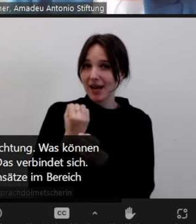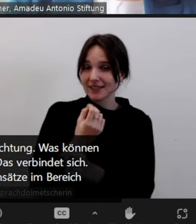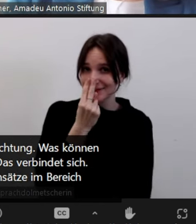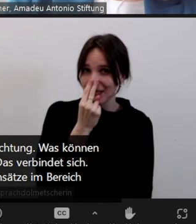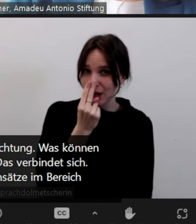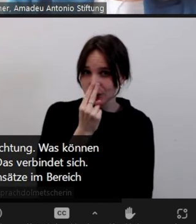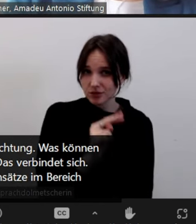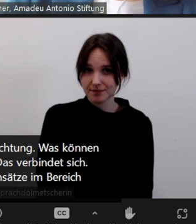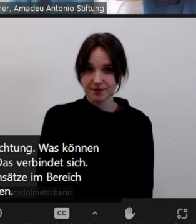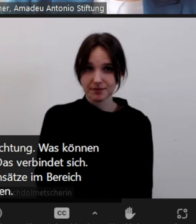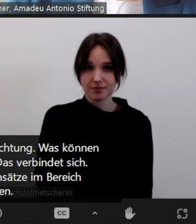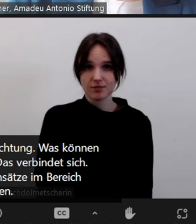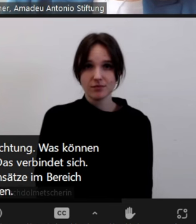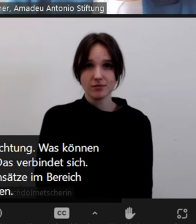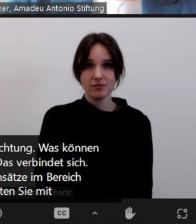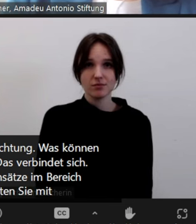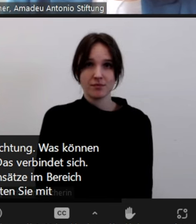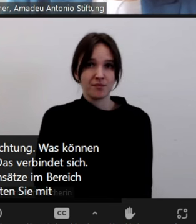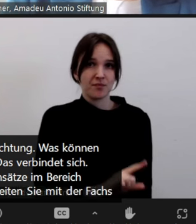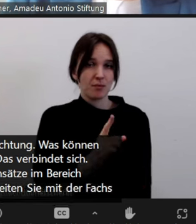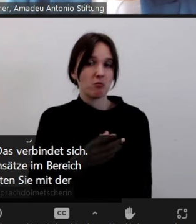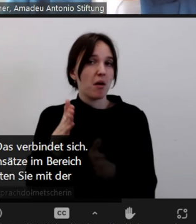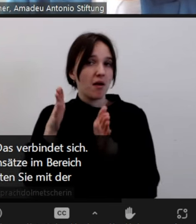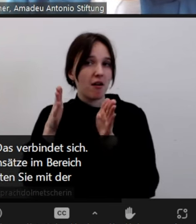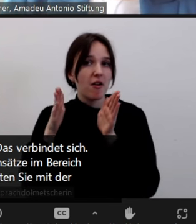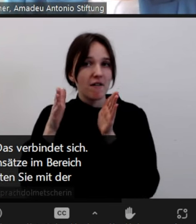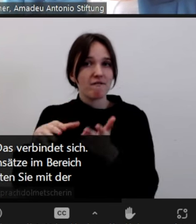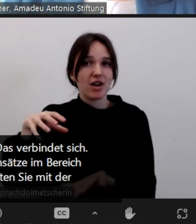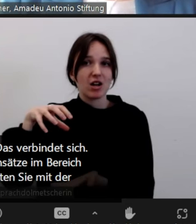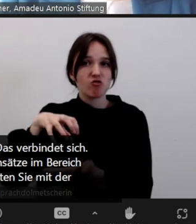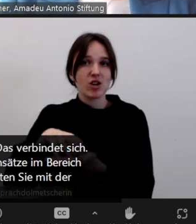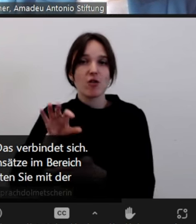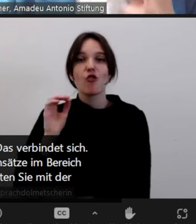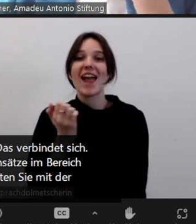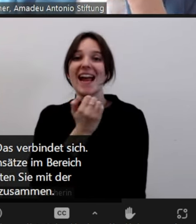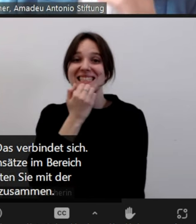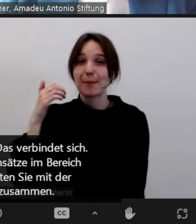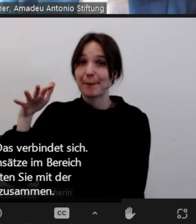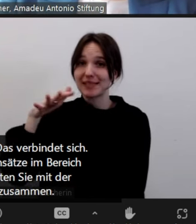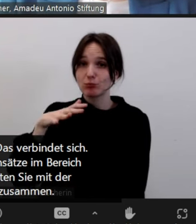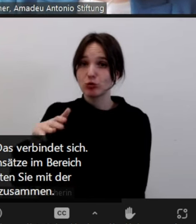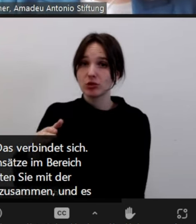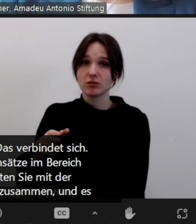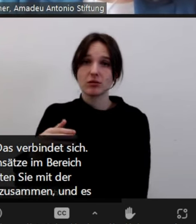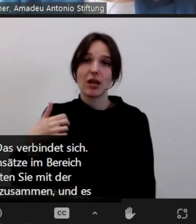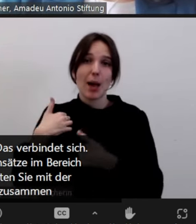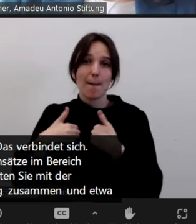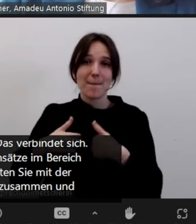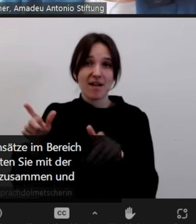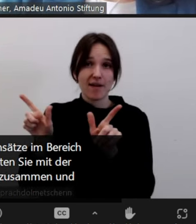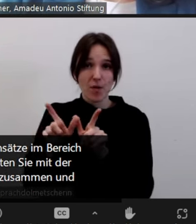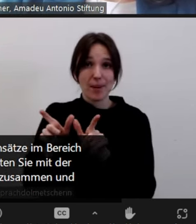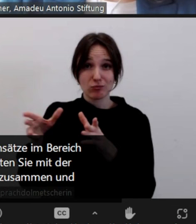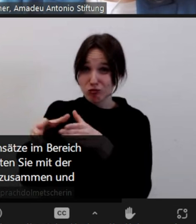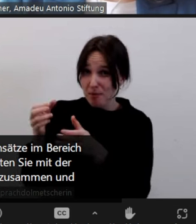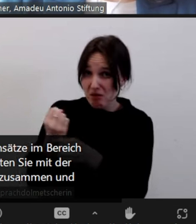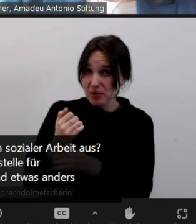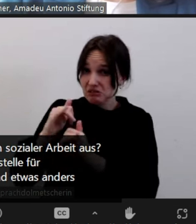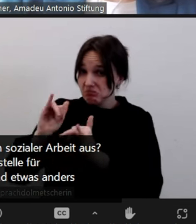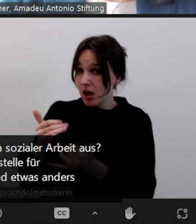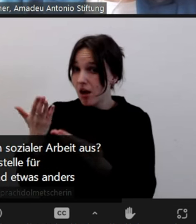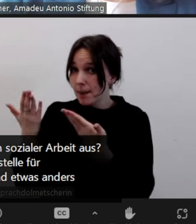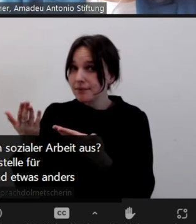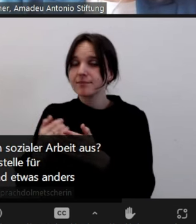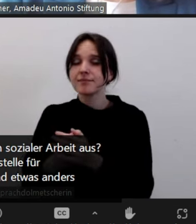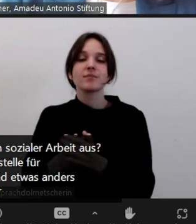Konkret sogar die Frage, arbeiten Sie mit der Fachstelle für Extremismus in Baden-Württemberg zusammen? Und etwas anders gelagert auch die Frage, wo